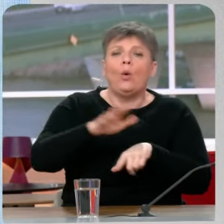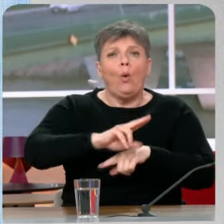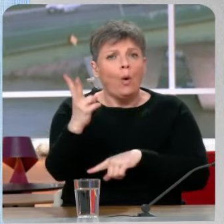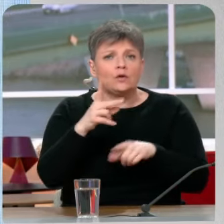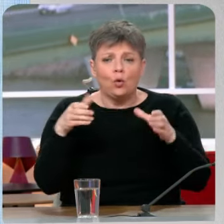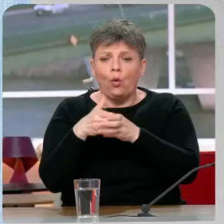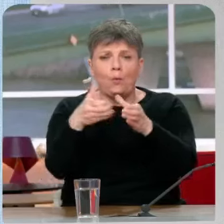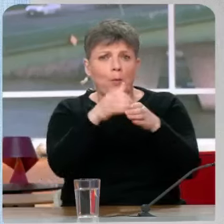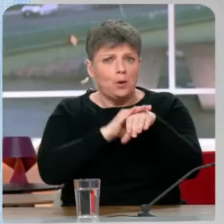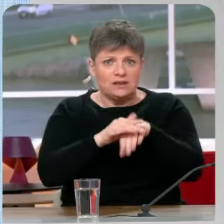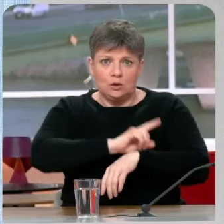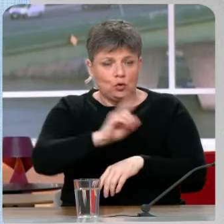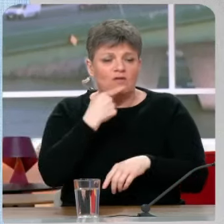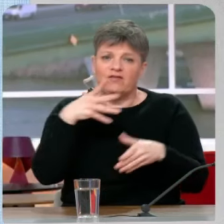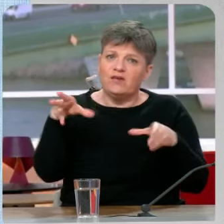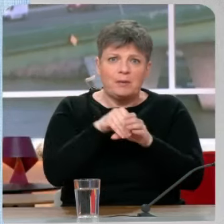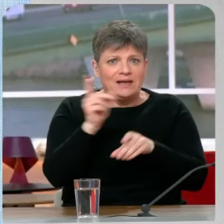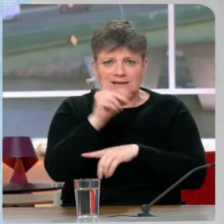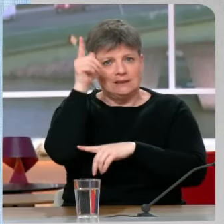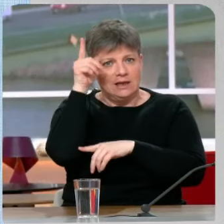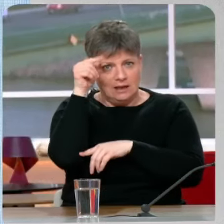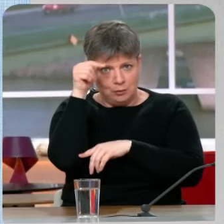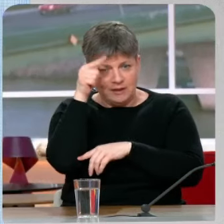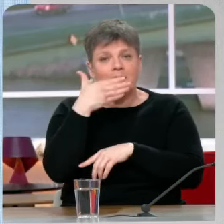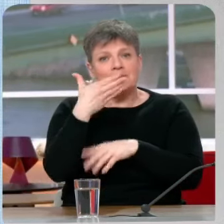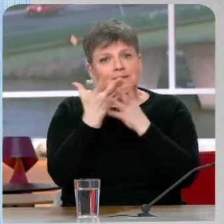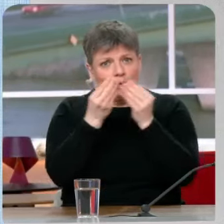pour moi, il ne fait pas partie de l'arc républicain. Merci beaucoup, Pascal. Bonne journée à tous.